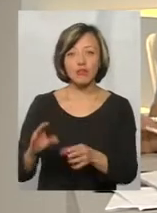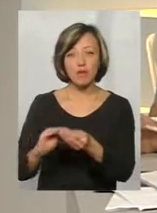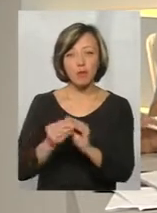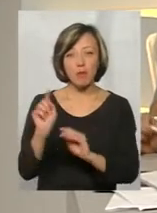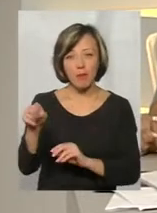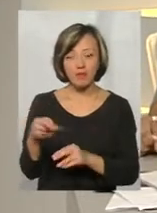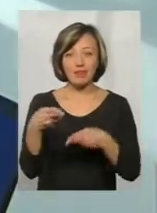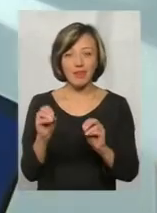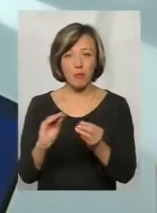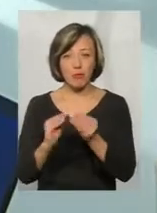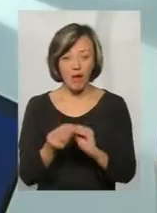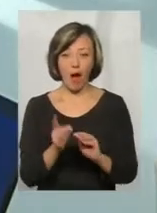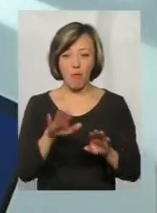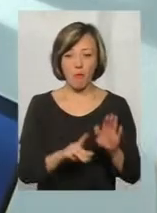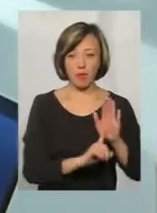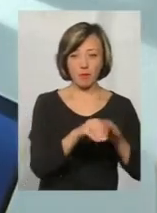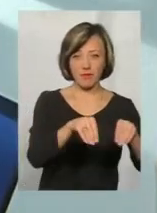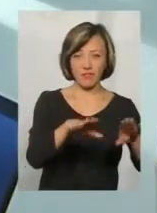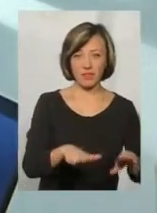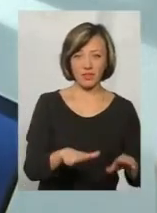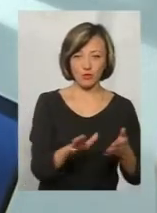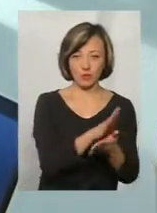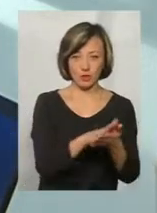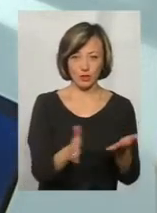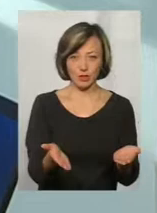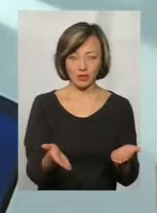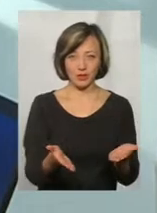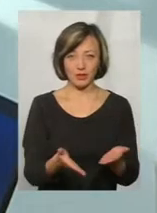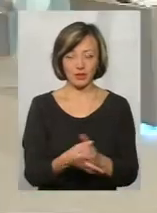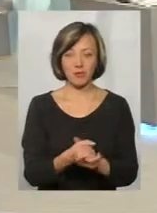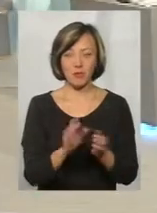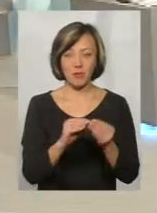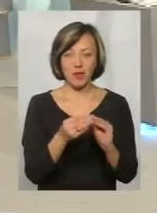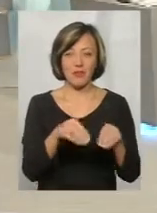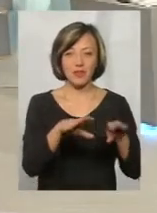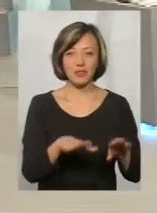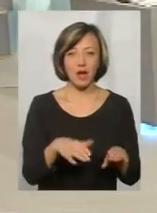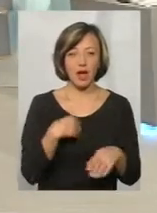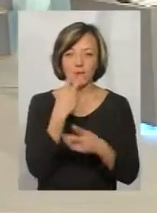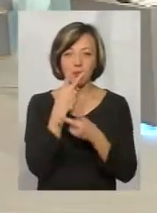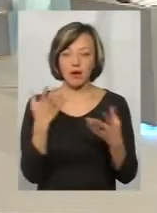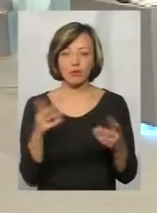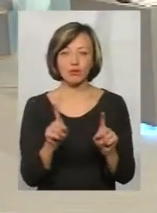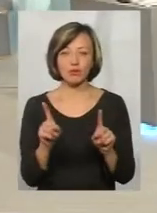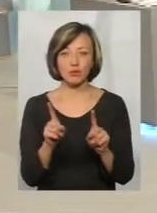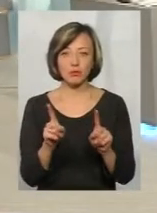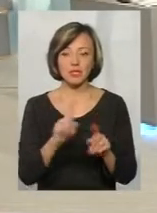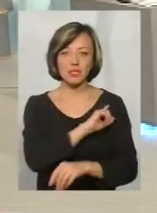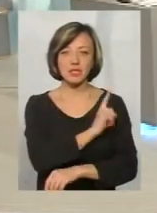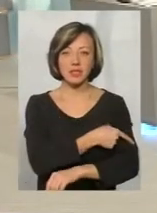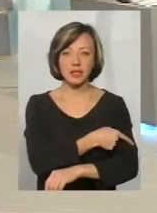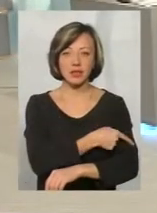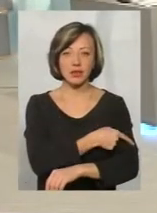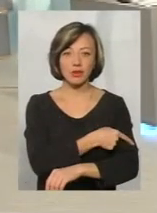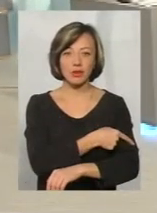там, де горить, а потім хвататися за віник, щоб підмітати. Ну, перепрошую, але я щось не бачу, щоб ми дуже сильно